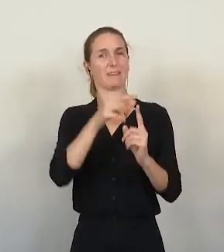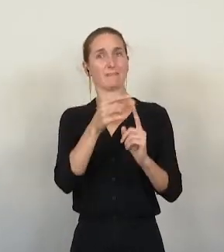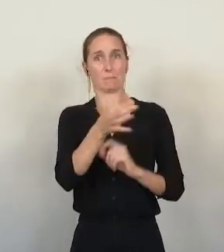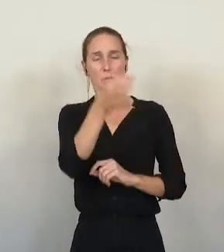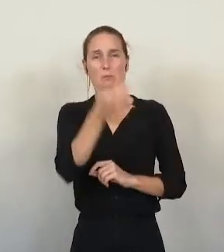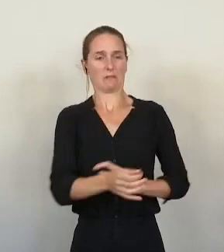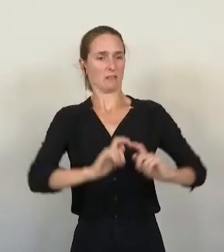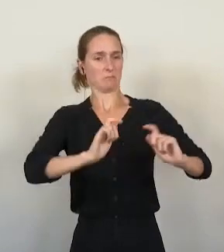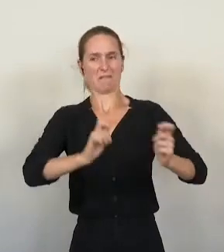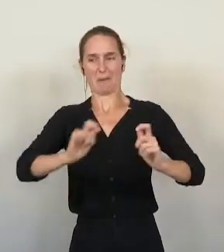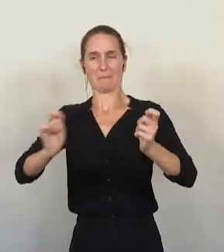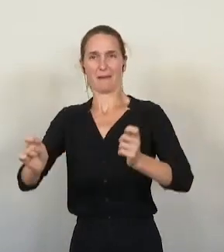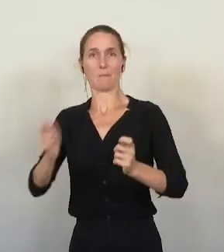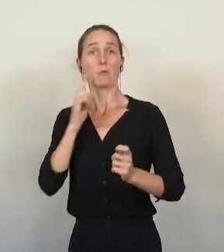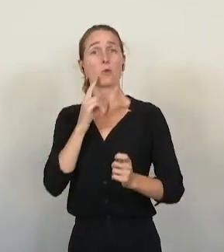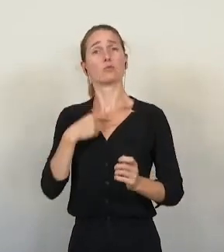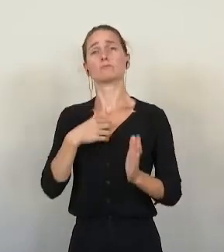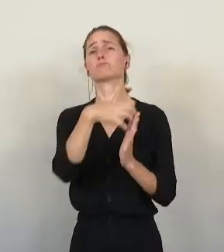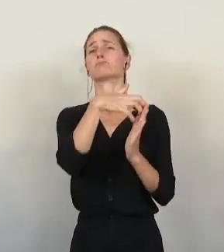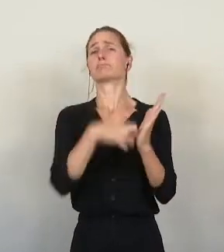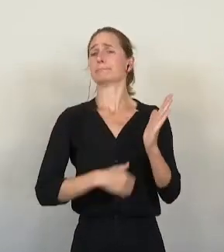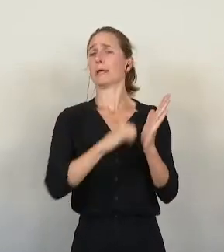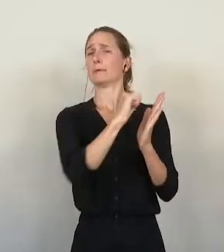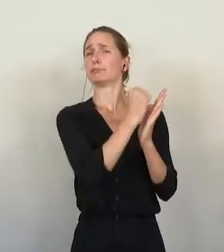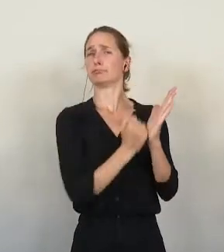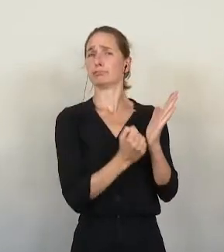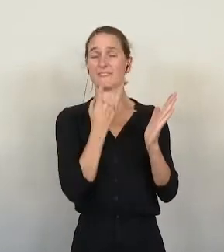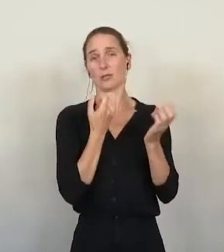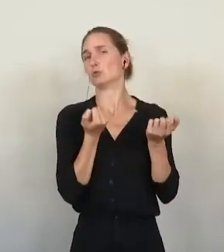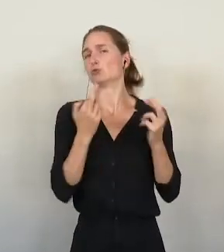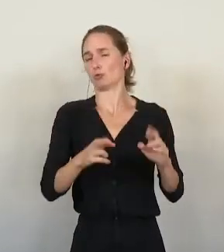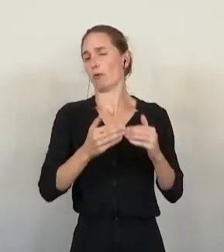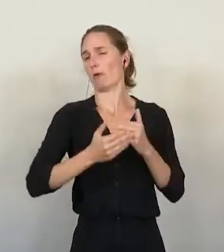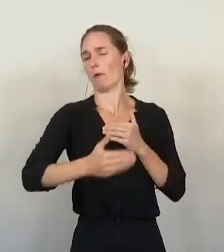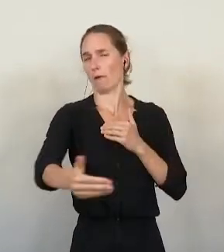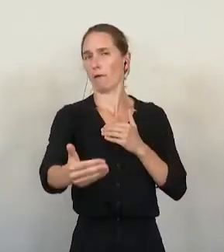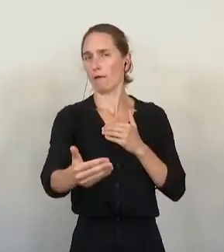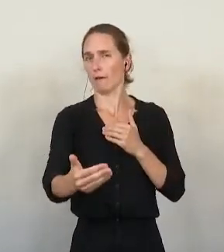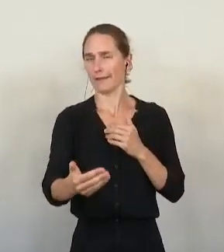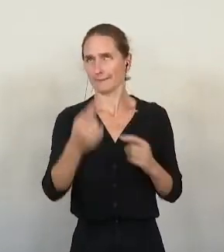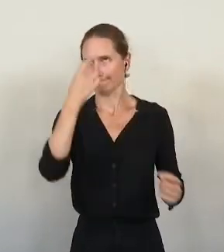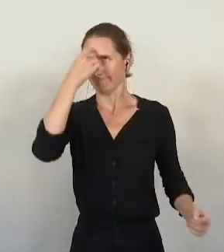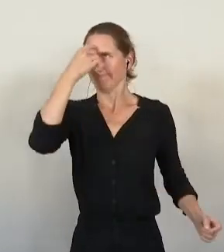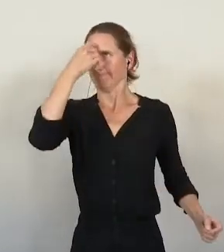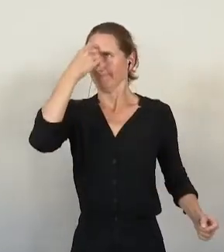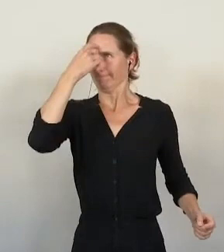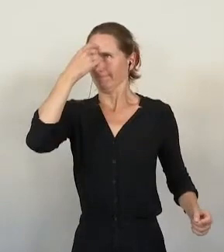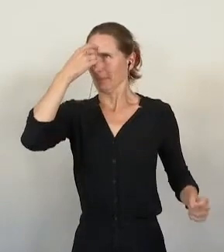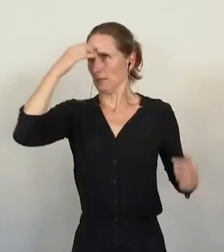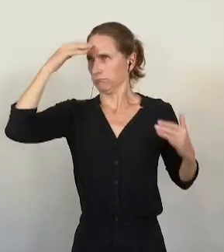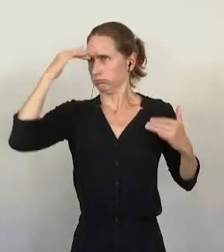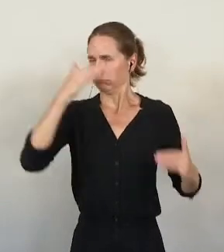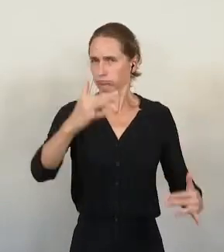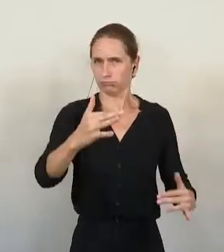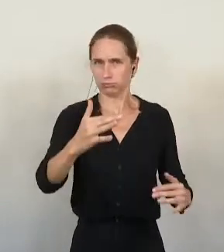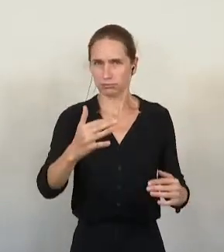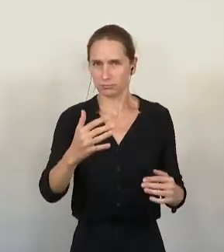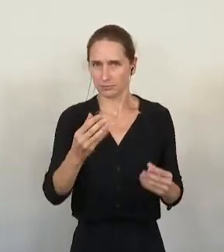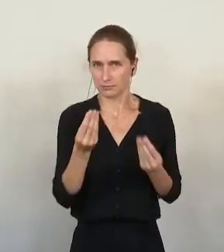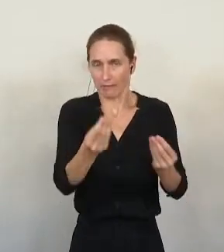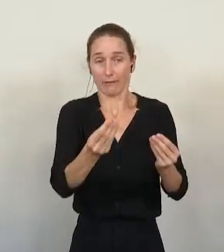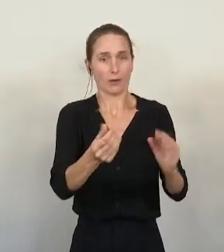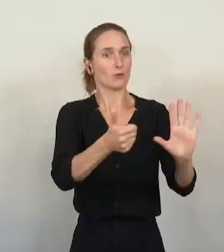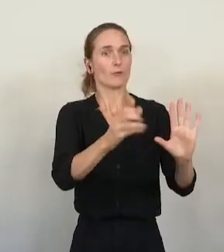si, parce que l'on a écrit quelque part dans un document stratégique, nous ayons créé comme ça, par la force de la volonté, 60